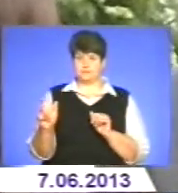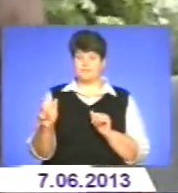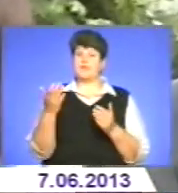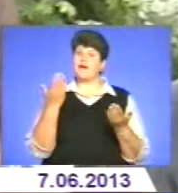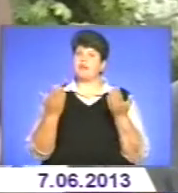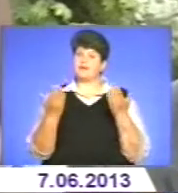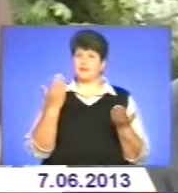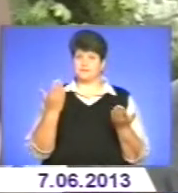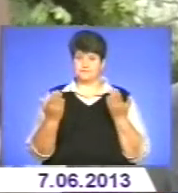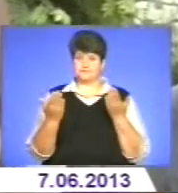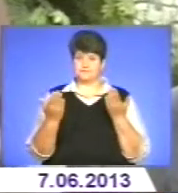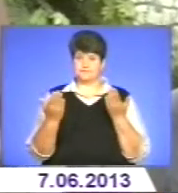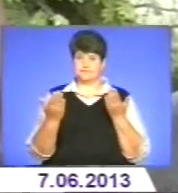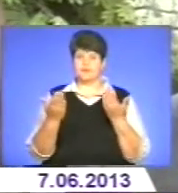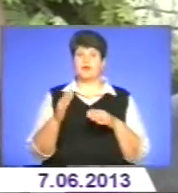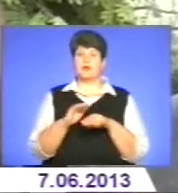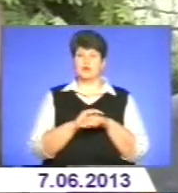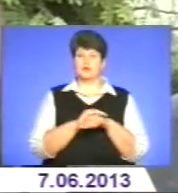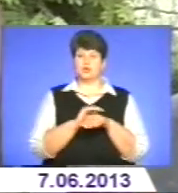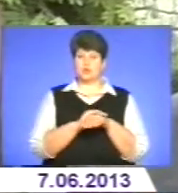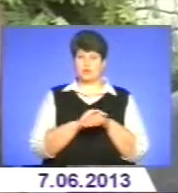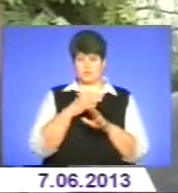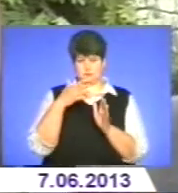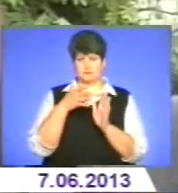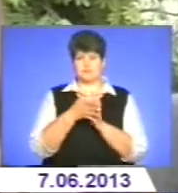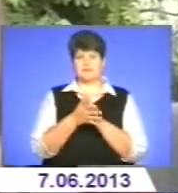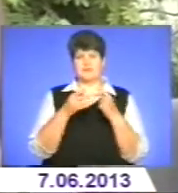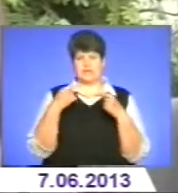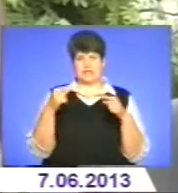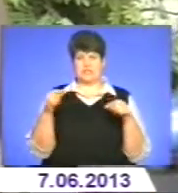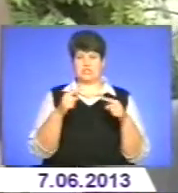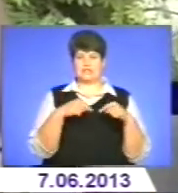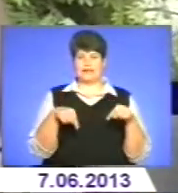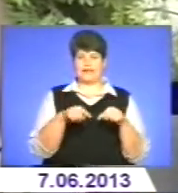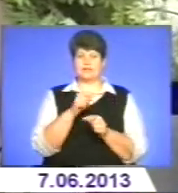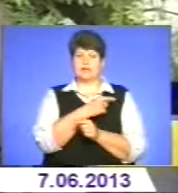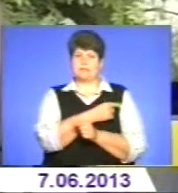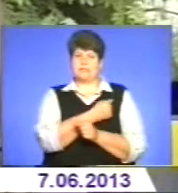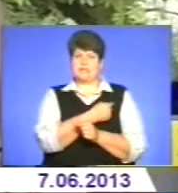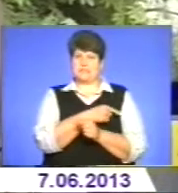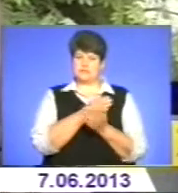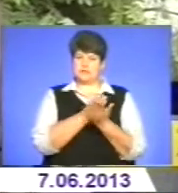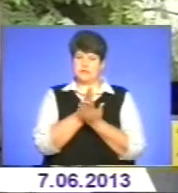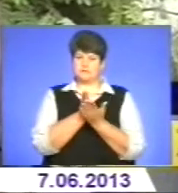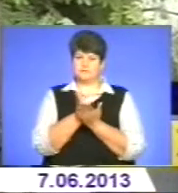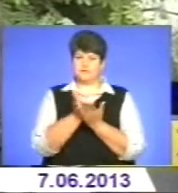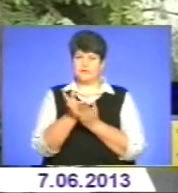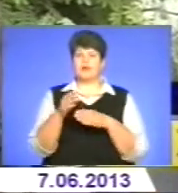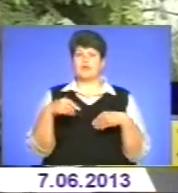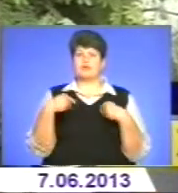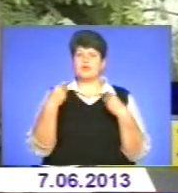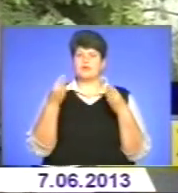але добре орієнтувався і в інших ділянках медицини, і надавав